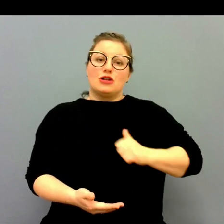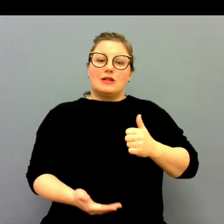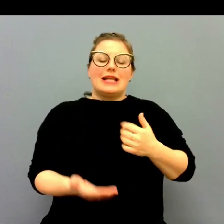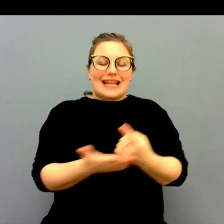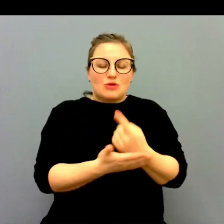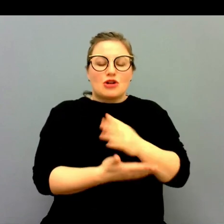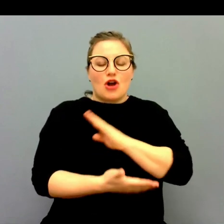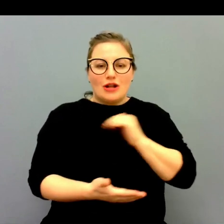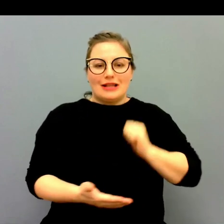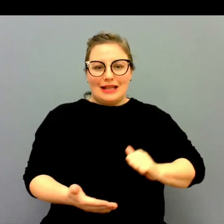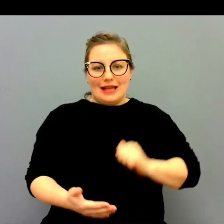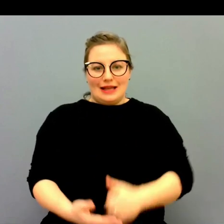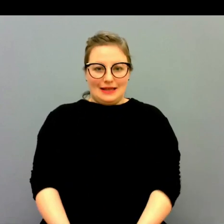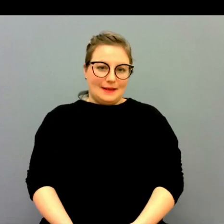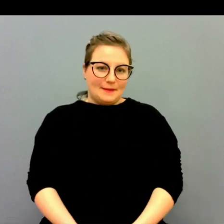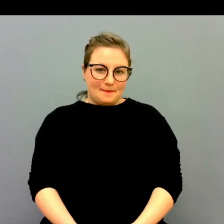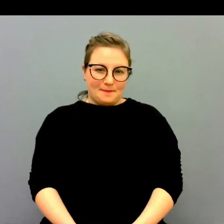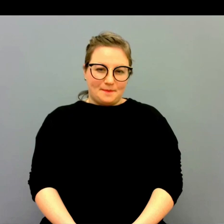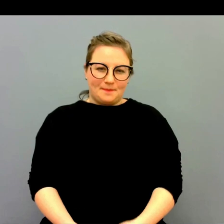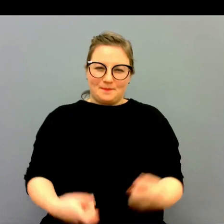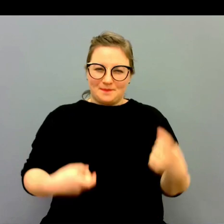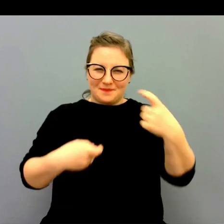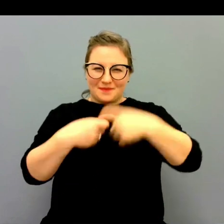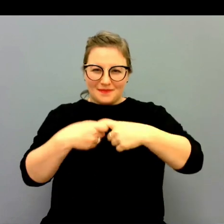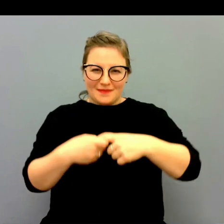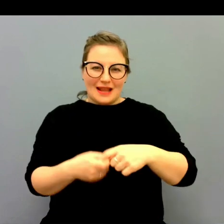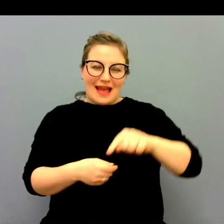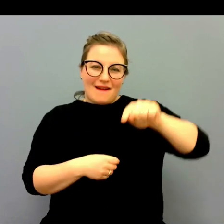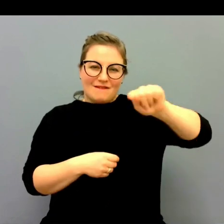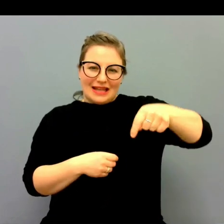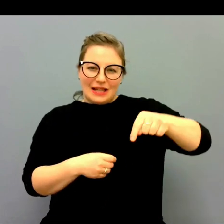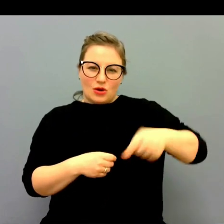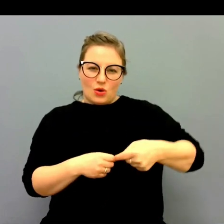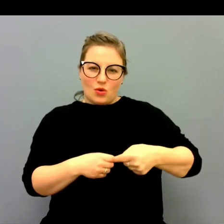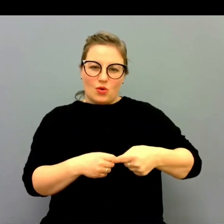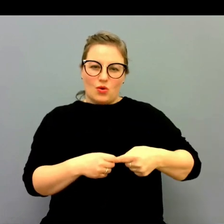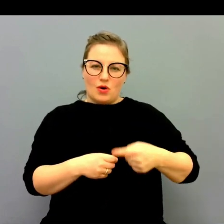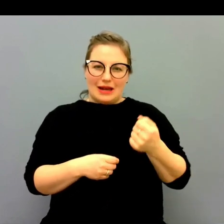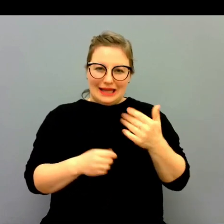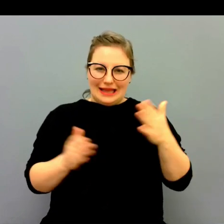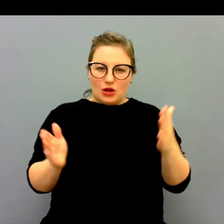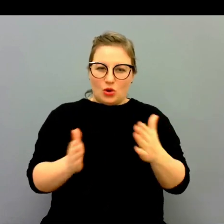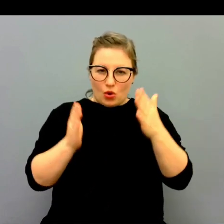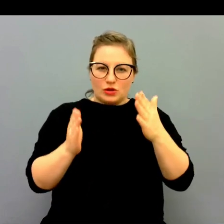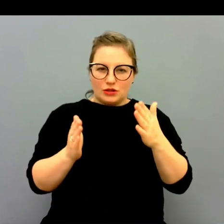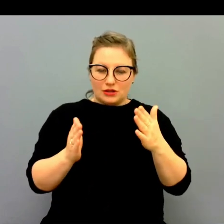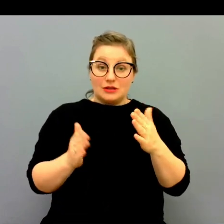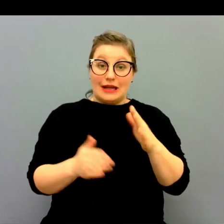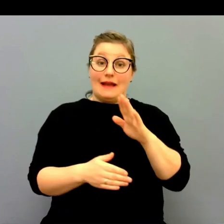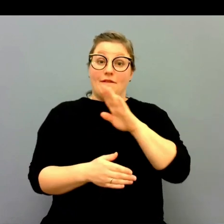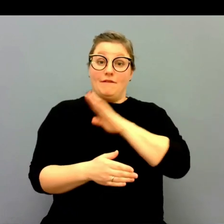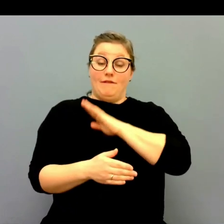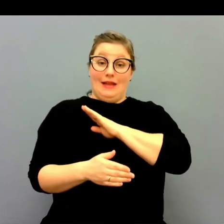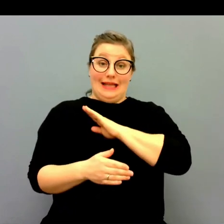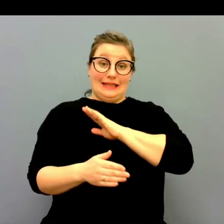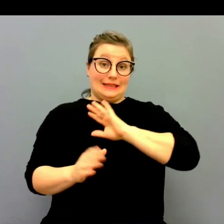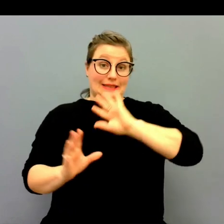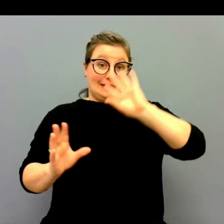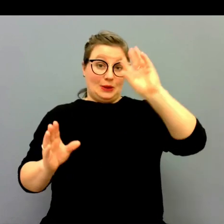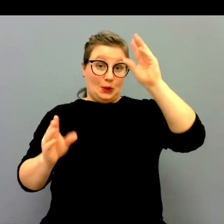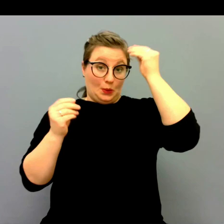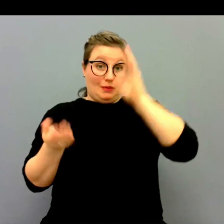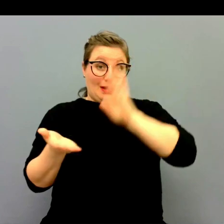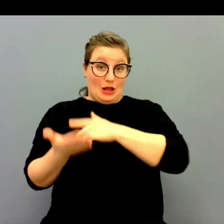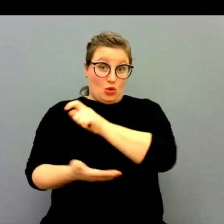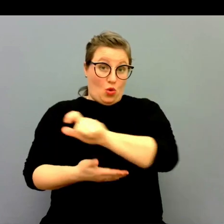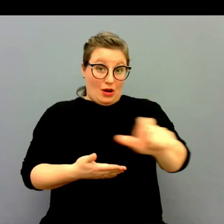Och jag tänker även när det gäller villkor om lite kort inledningsvis då att just att det finns utbildade tolkar